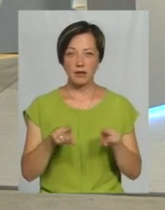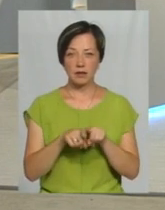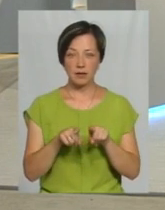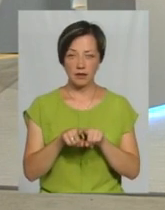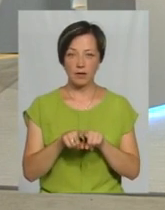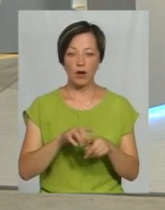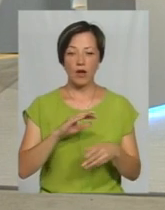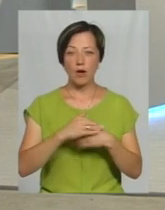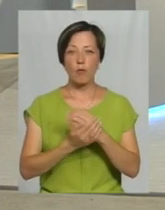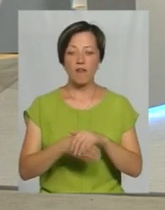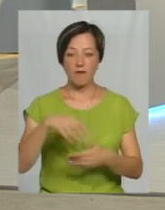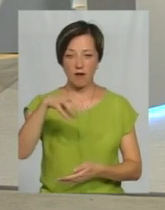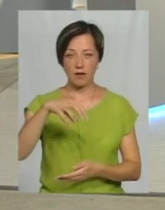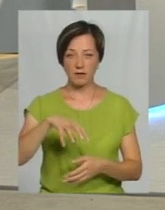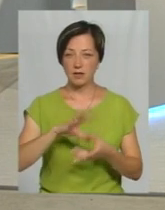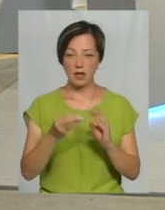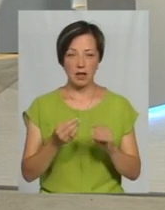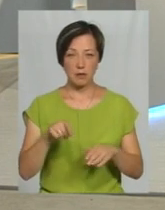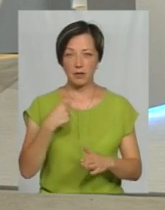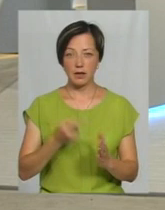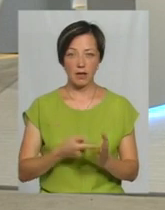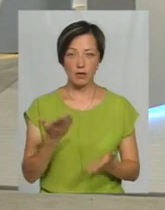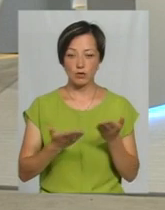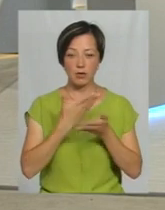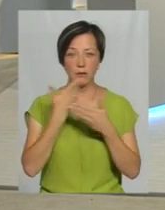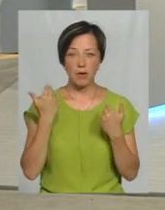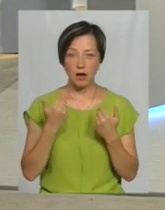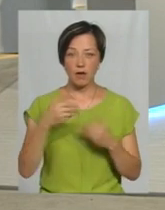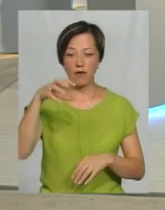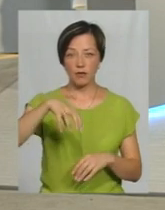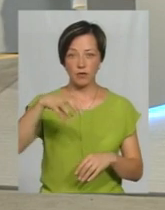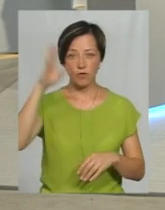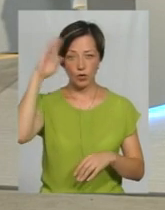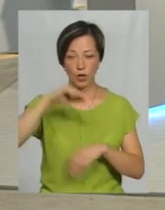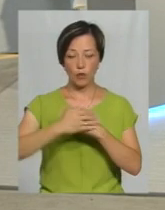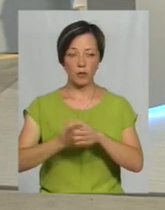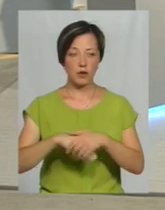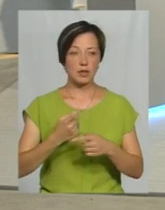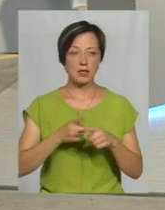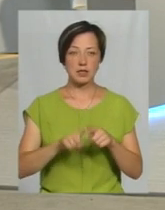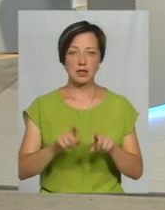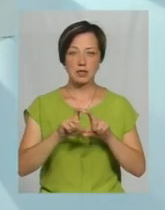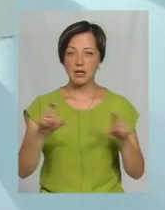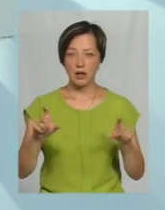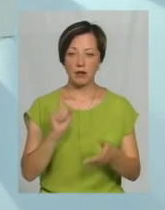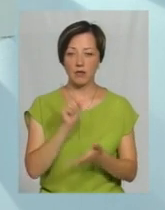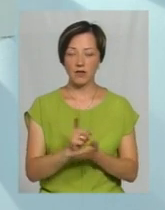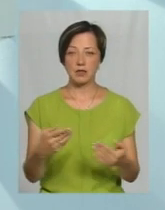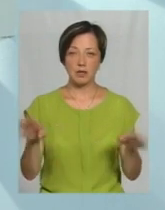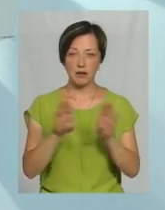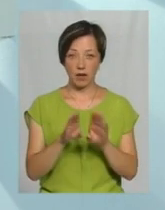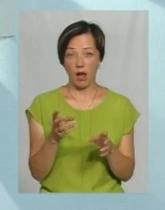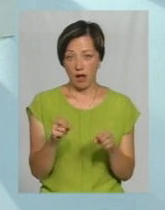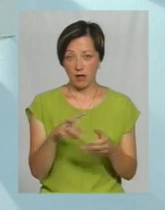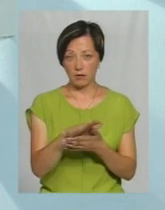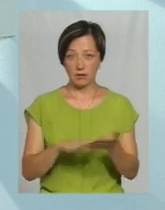Рукомийників взагалі, це питання, якщо немає проточної води чи рукомийника, цей заклад не повинен існувати, тому що так. Але ж